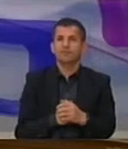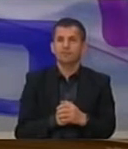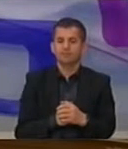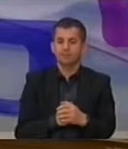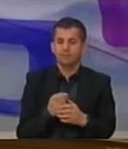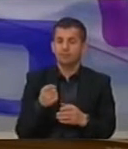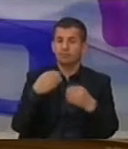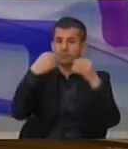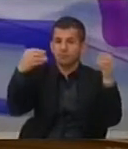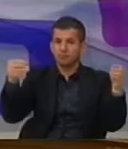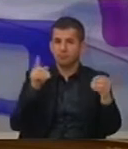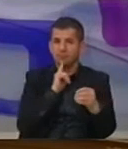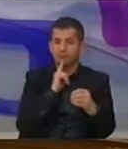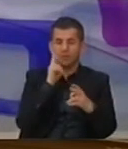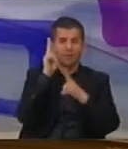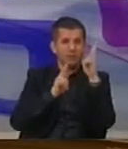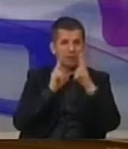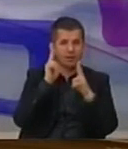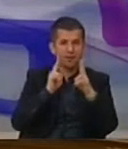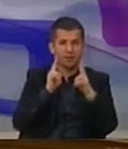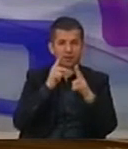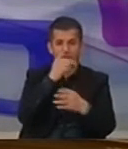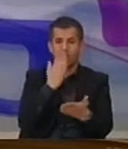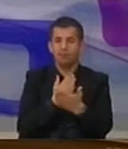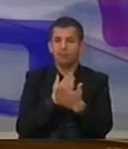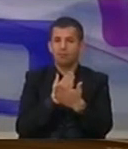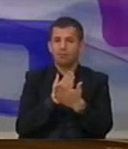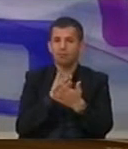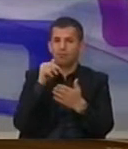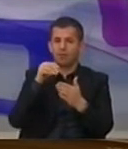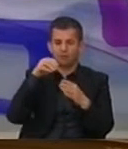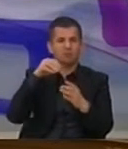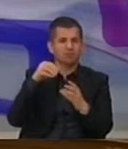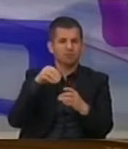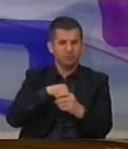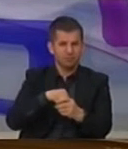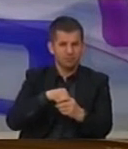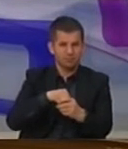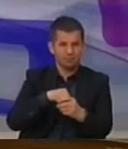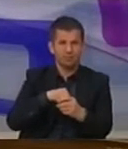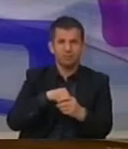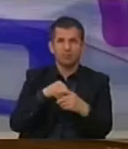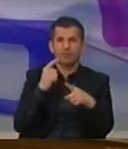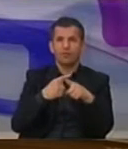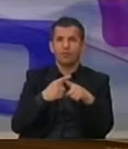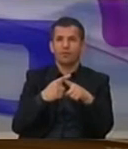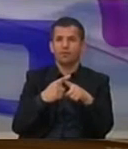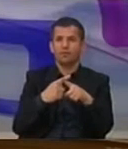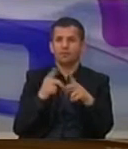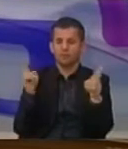paracitje i debatit, kërkusit debatit e ka lidur edhe me në cindit që ndëme tisa shenja